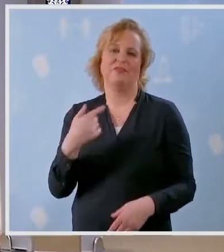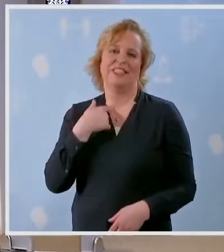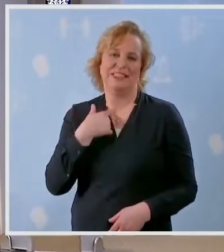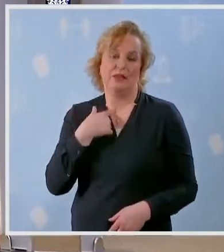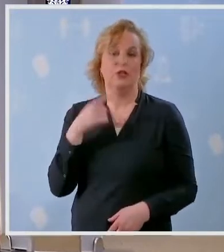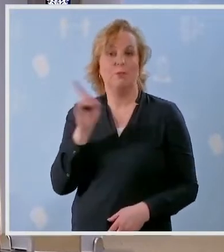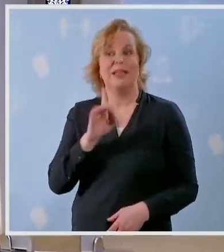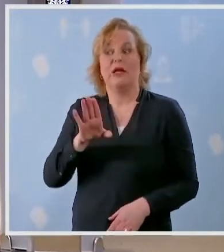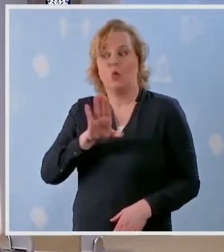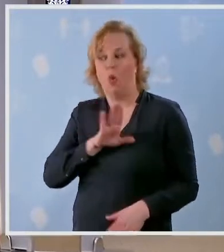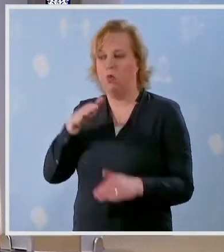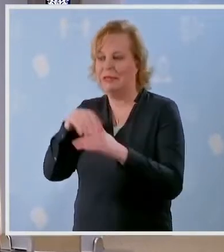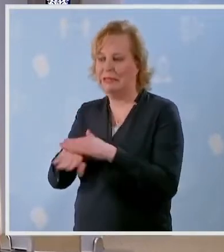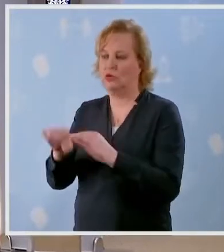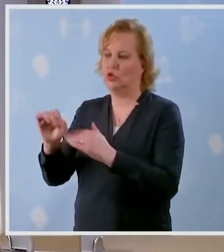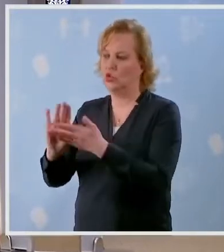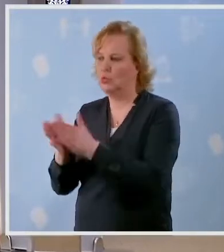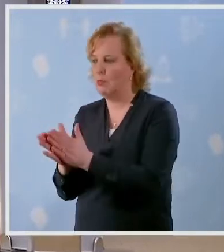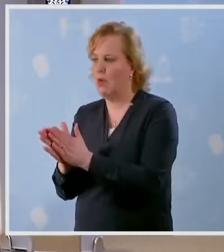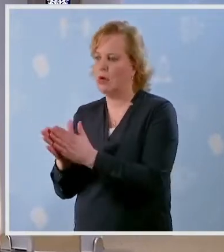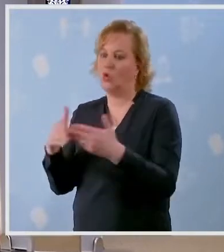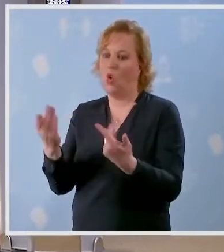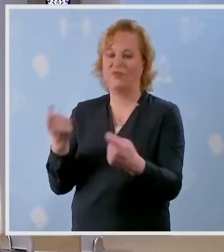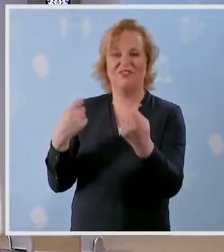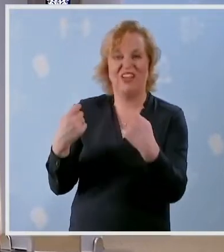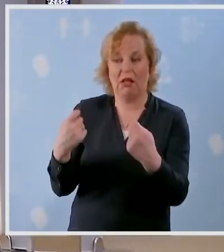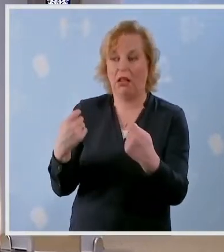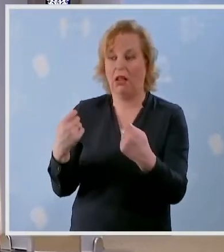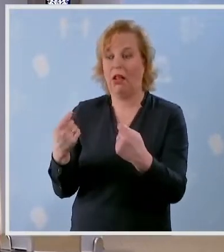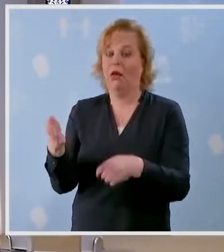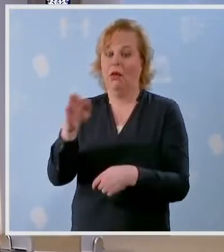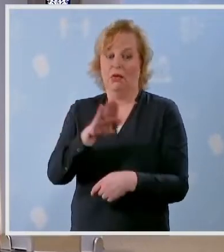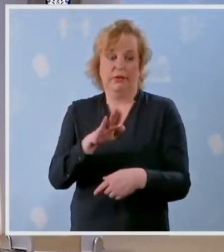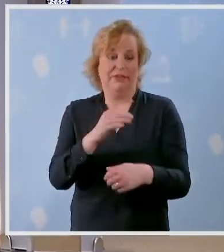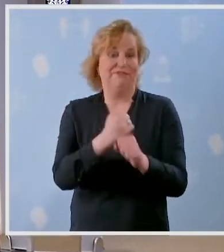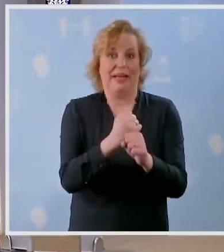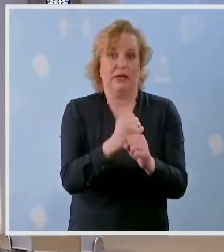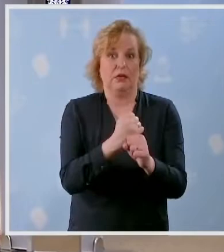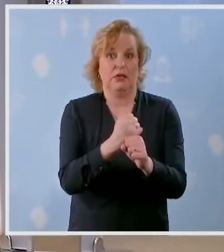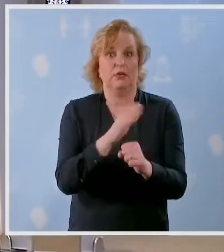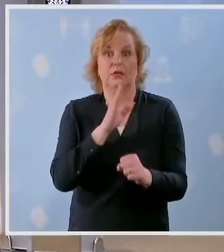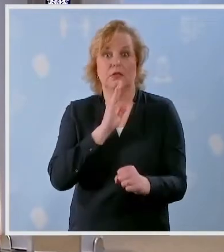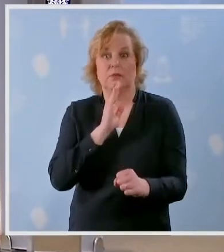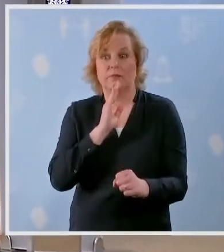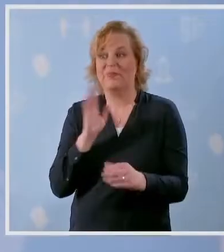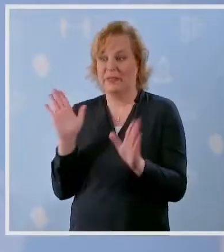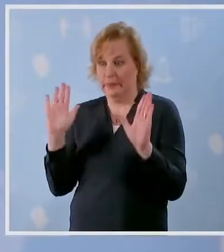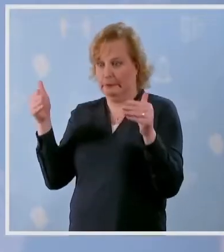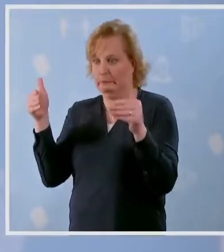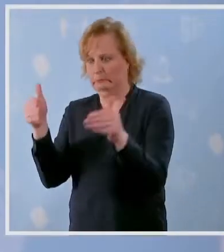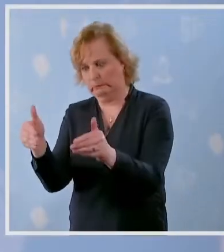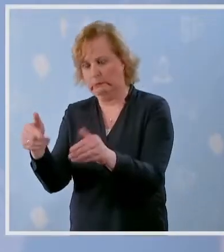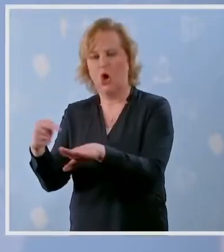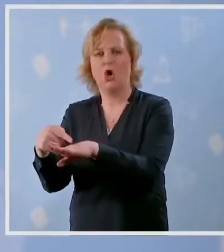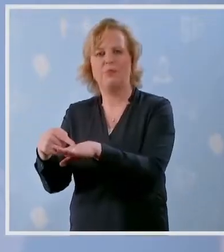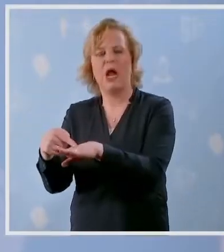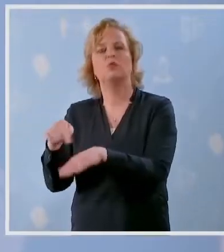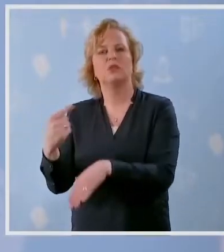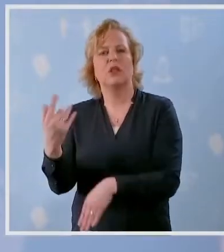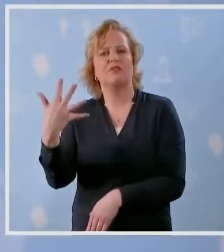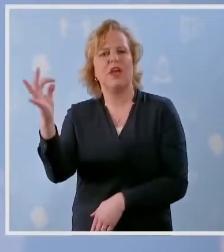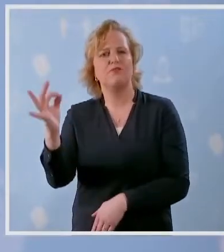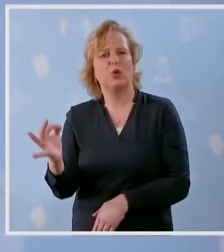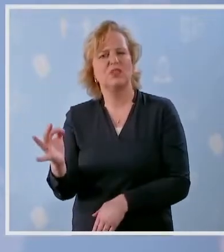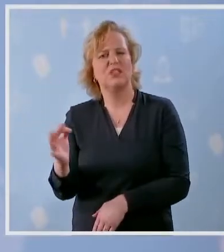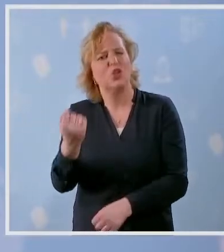supermarkten, winkels, op werk. Als dat niet het geval is, het maar 5%. Waarom houdt dan toch